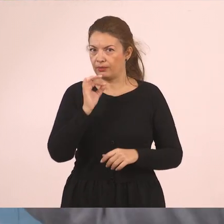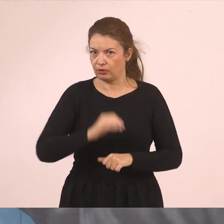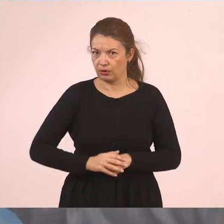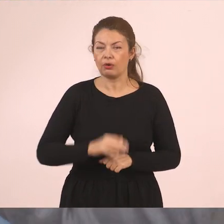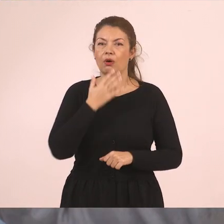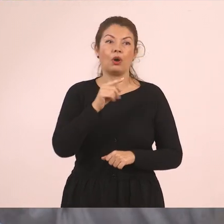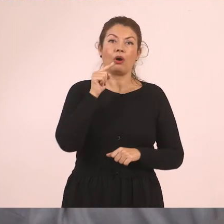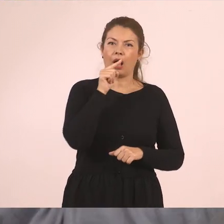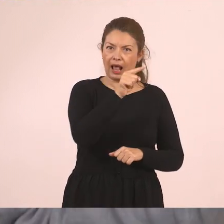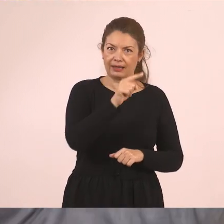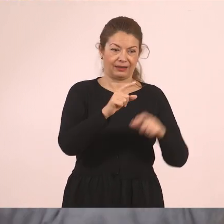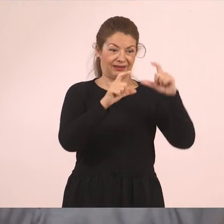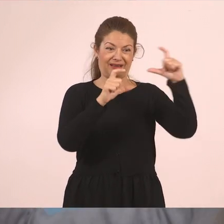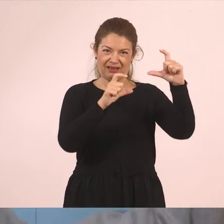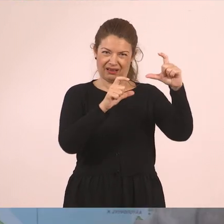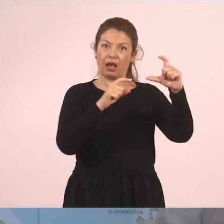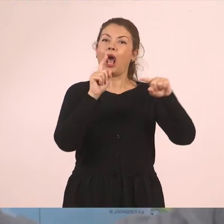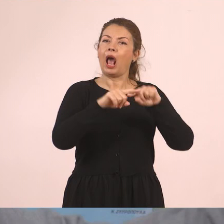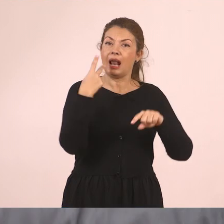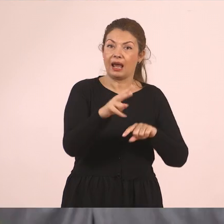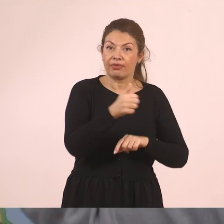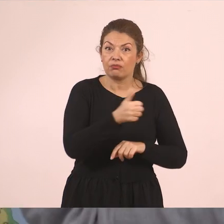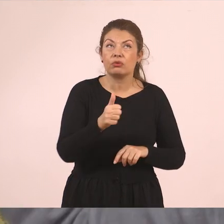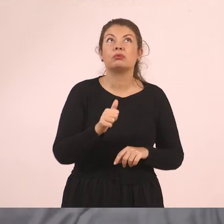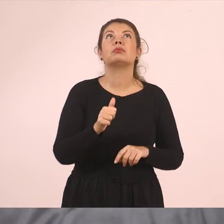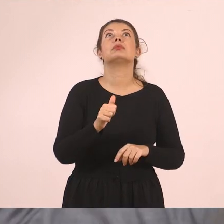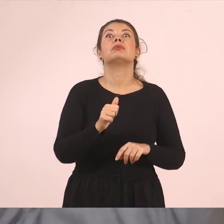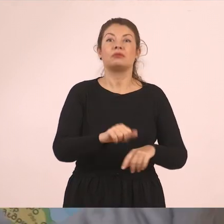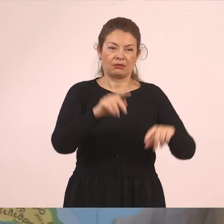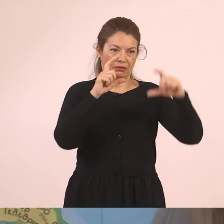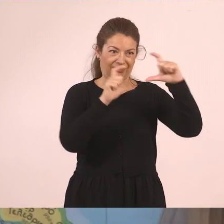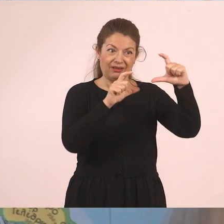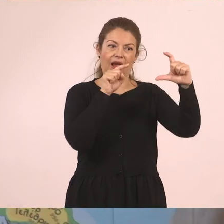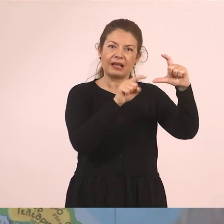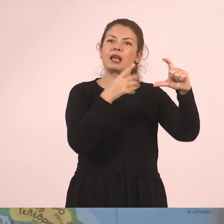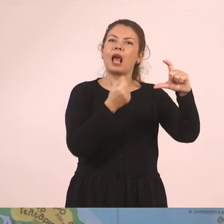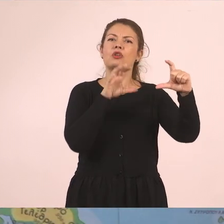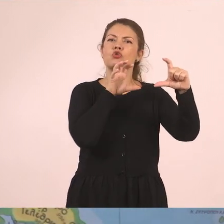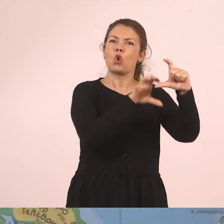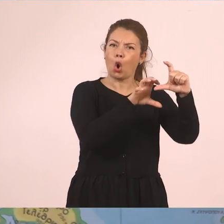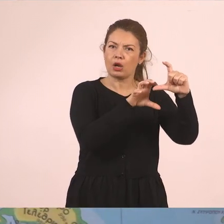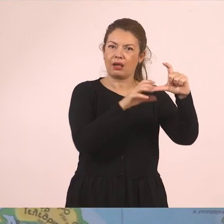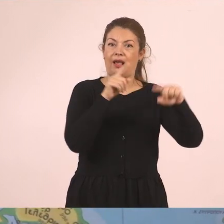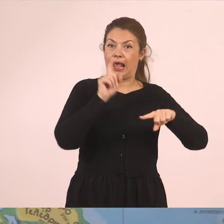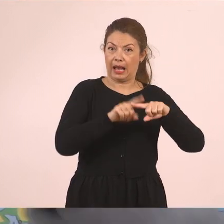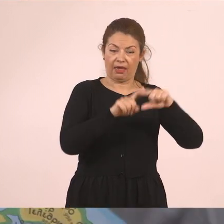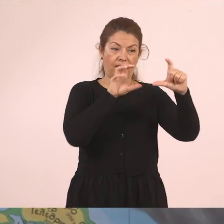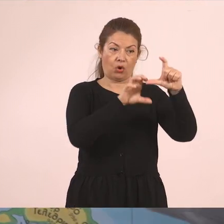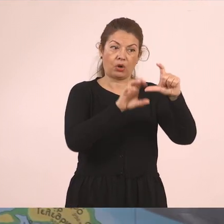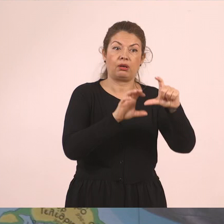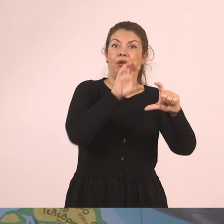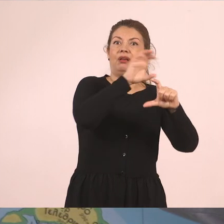συναντώνται εκεί τρεις χώρες. Είναι λίμνες που ακουμπούν τη δική μας χώρα, την Ελλάδα,